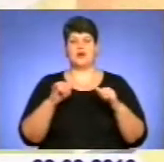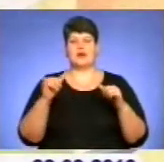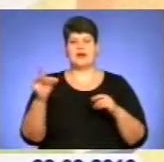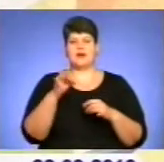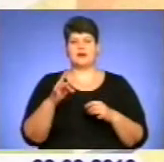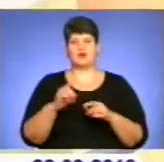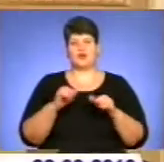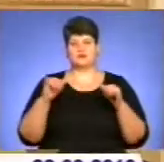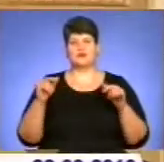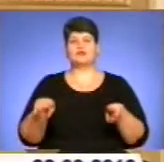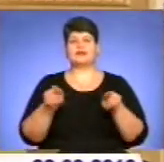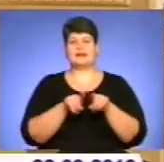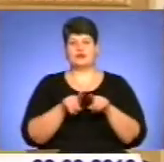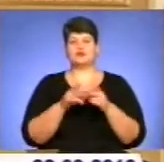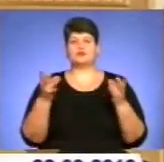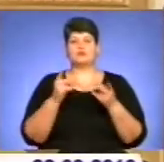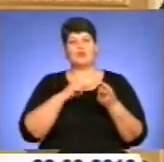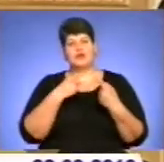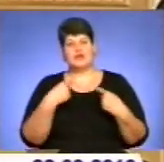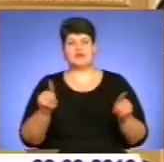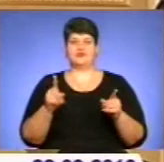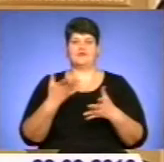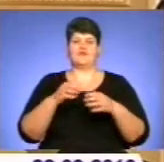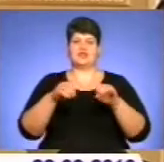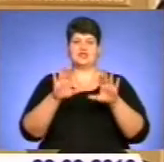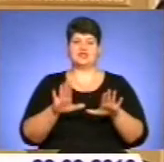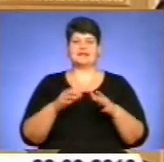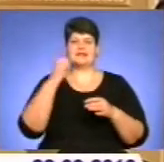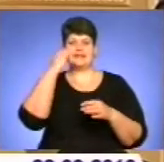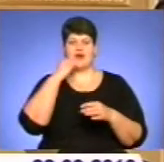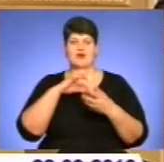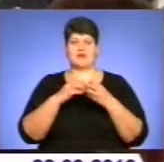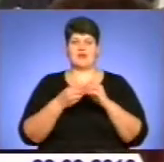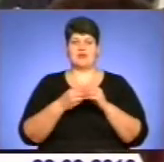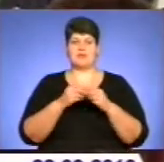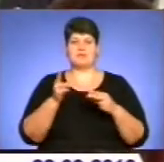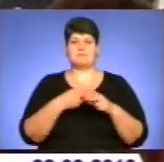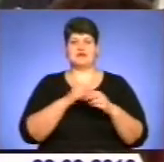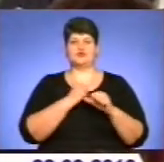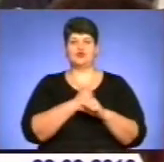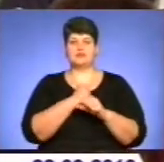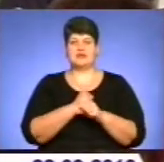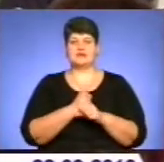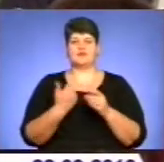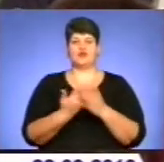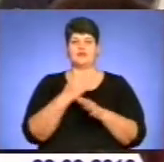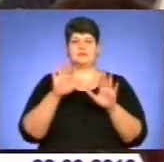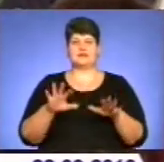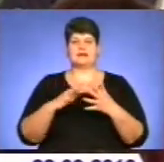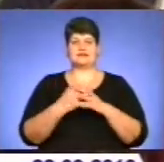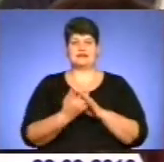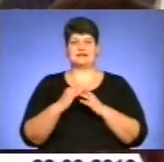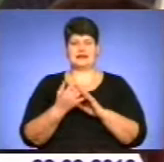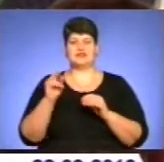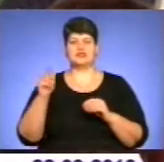Також на переконання президента, потрібно по-іншому підійти до вирішення застарілої проблеми безробіття у малих містах, селах та селищах. Адже в Україні